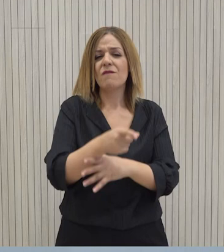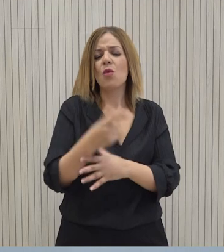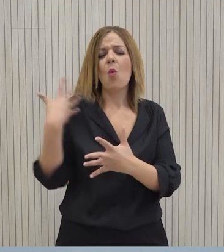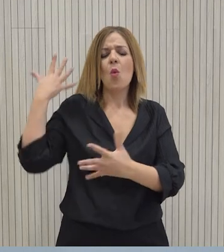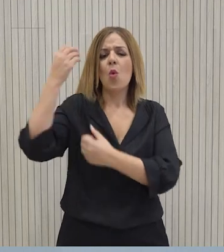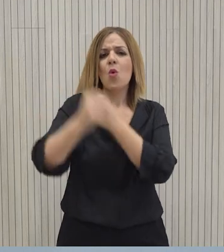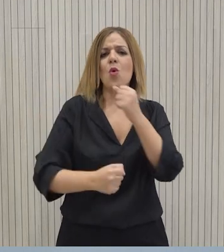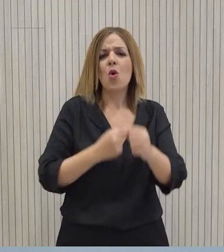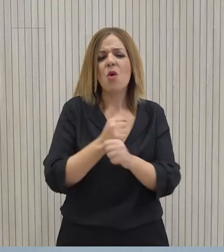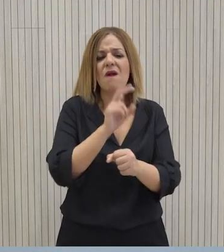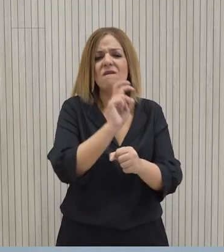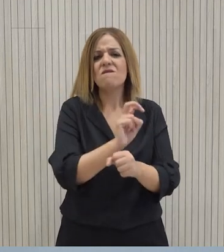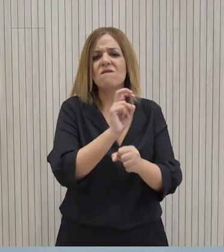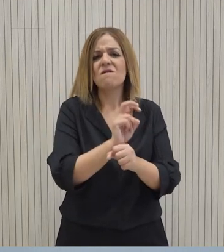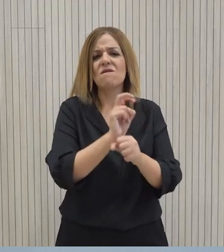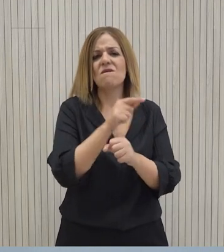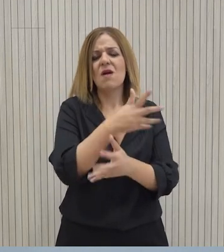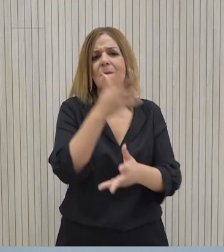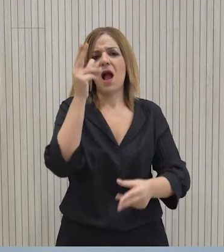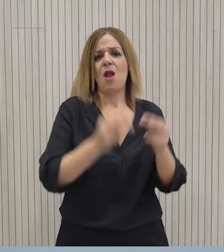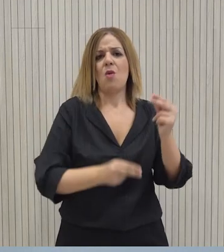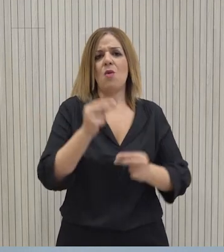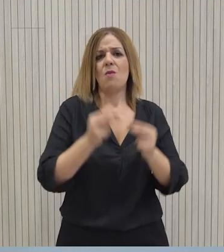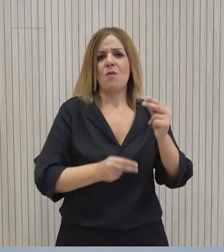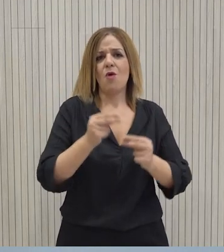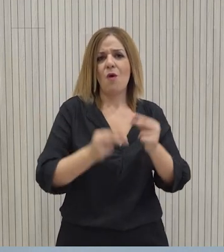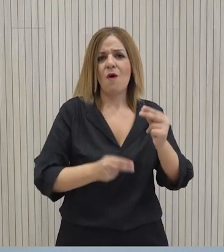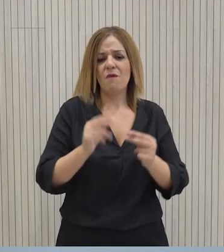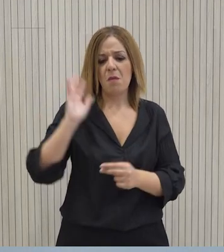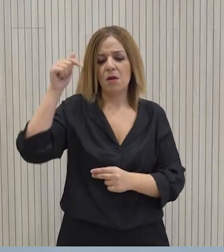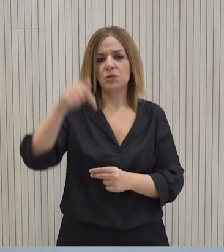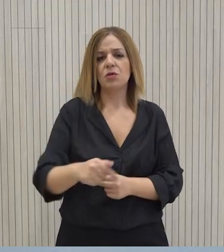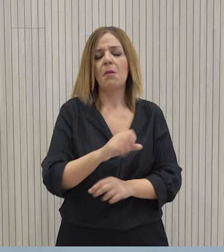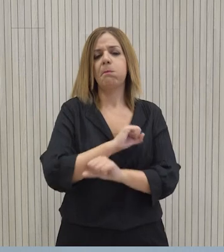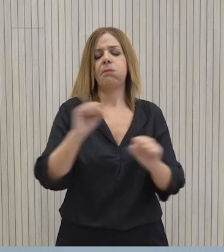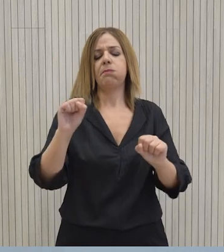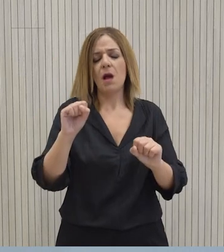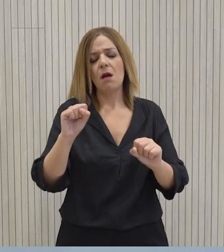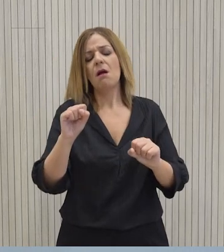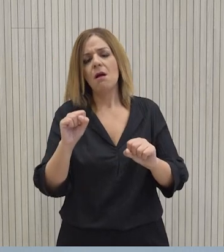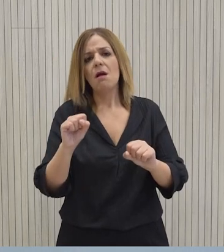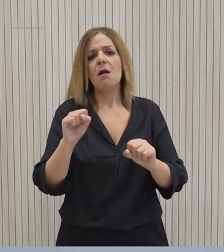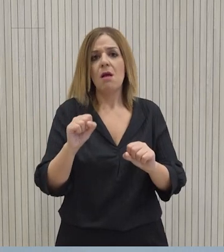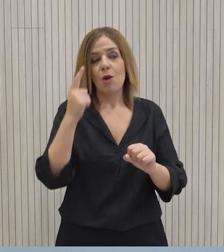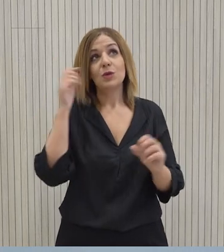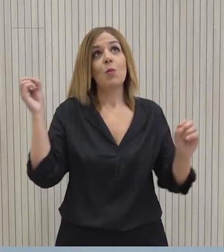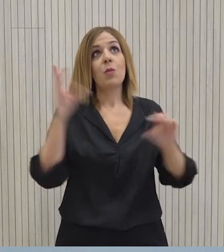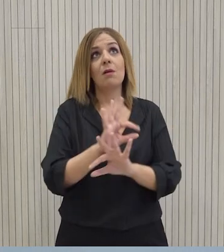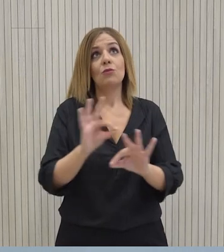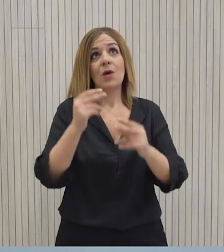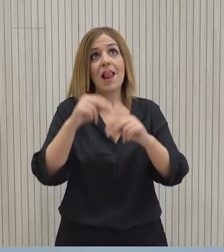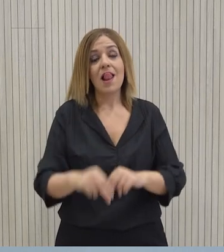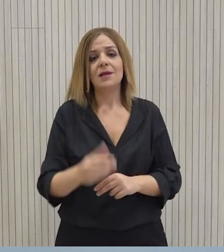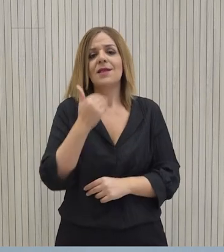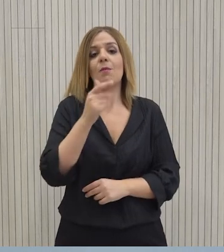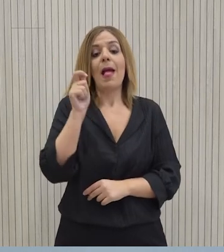δεκαετίες έχει χτιστεί με αυτόν τον τρόπο για να καταλήξουμε εδώ που είμαστε σήμερα είναι ένα ζήτημα που δεν έχει ούτε μαγικές λύσεις ούτε μαγικά